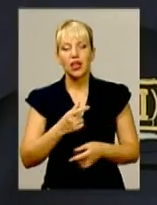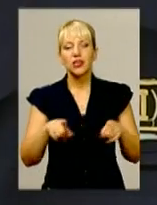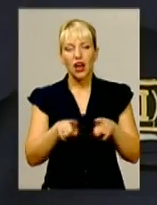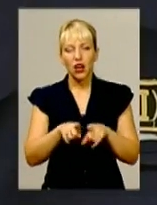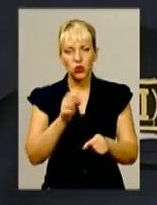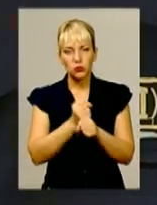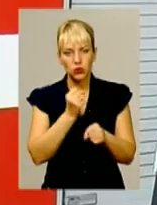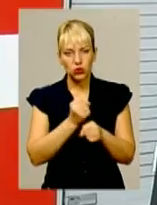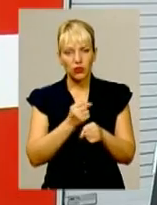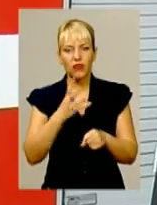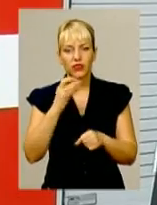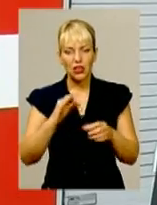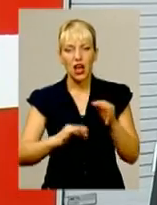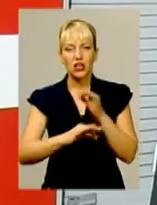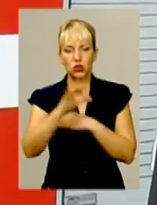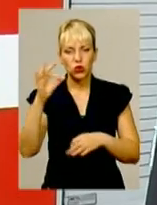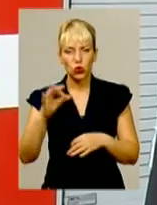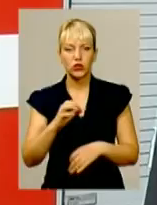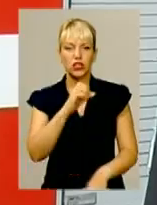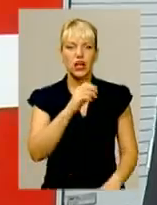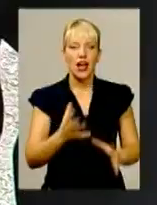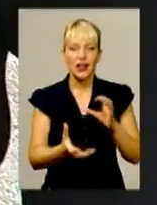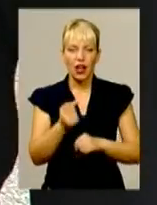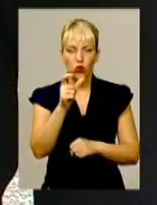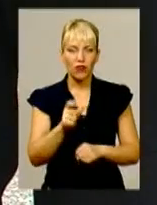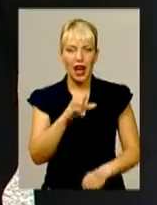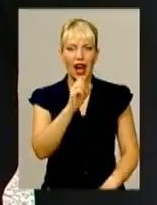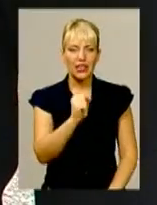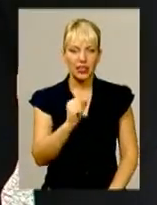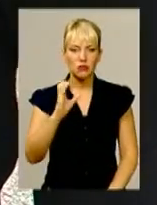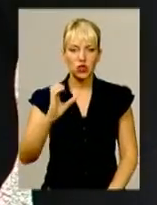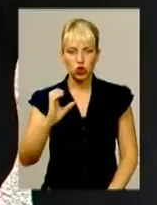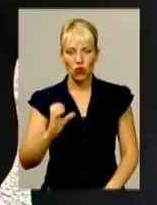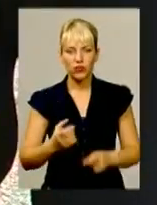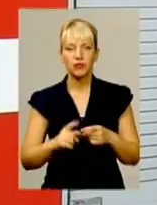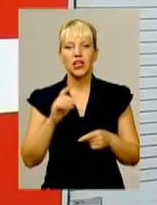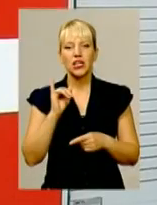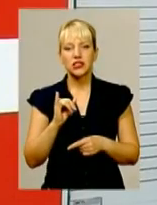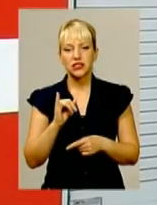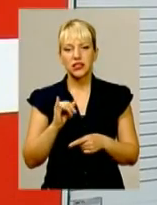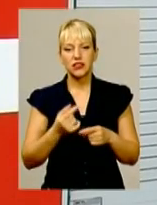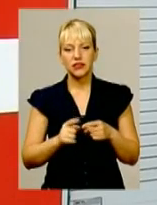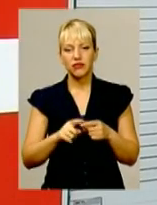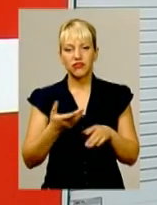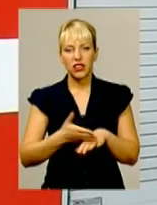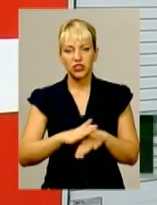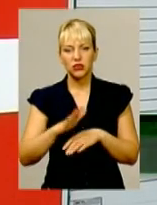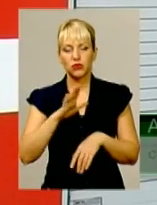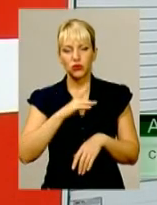попрацювати на Буренному сході і рятувальнику Артему Сові. Найважче було це дивитися